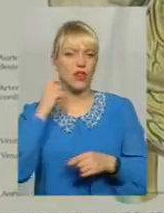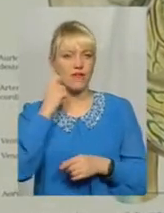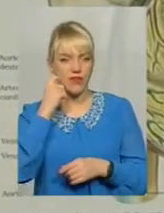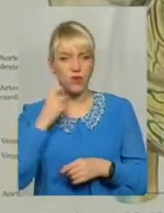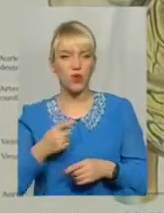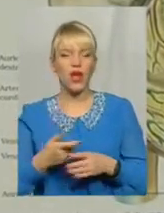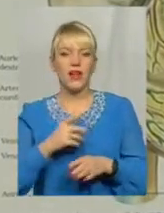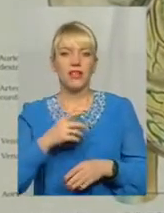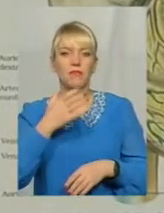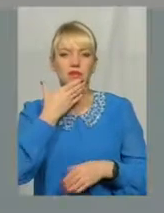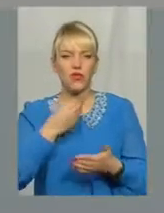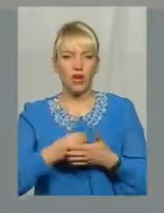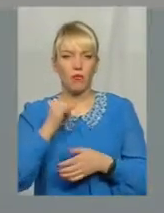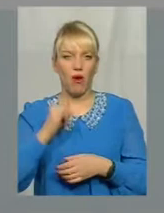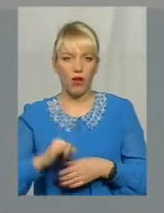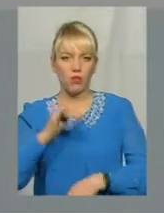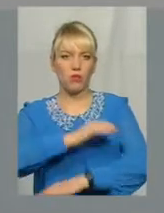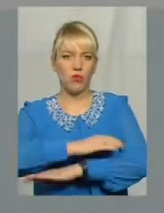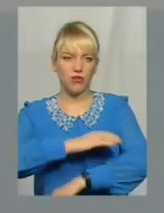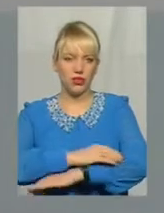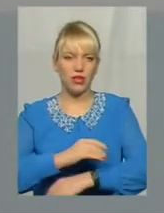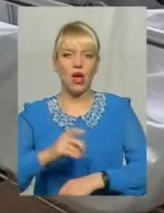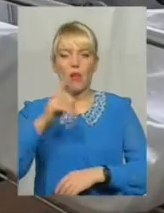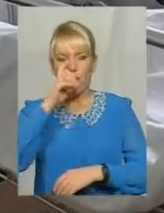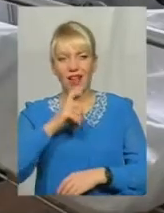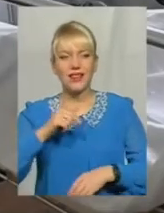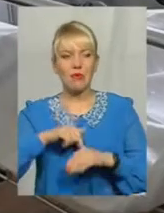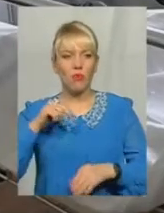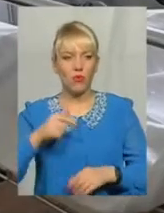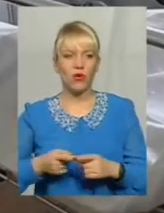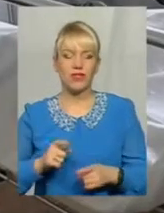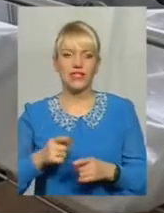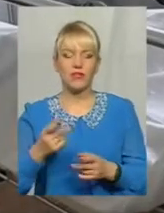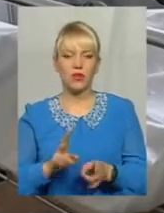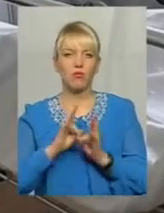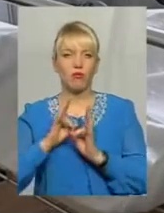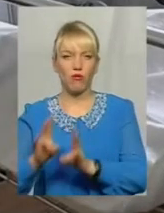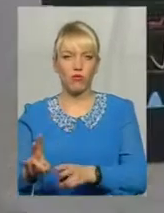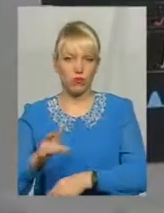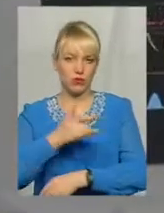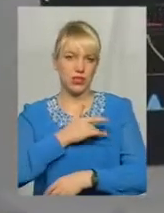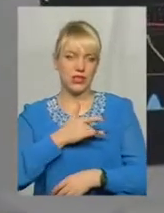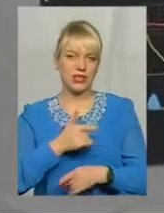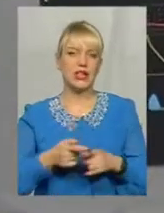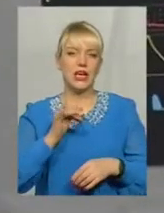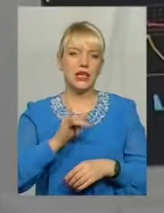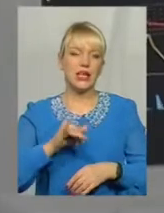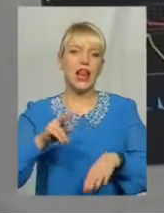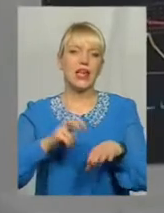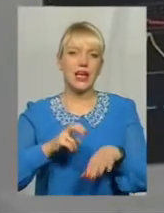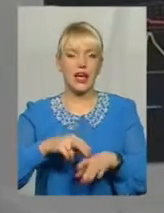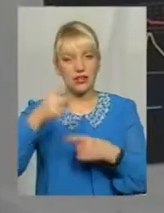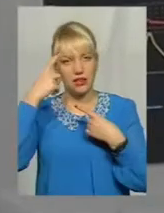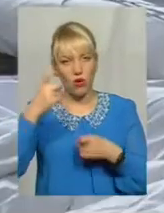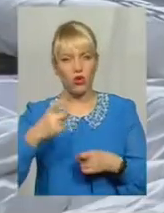Настрій людини, пережиті негативні емоції, провокують критичні стани серця і судин Лікарі наголошують,